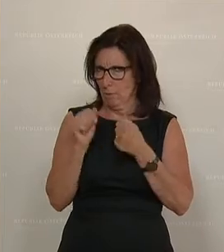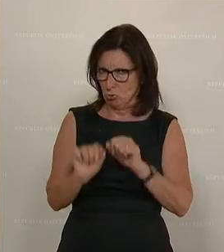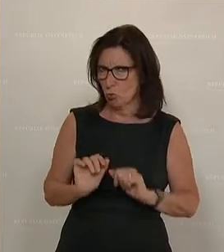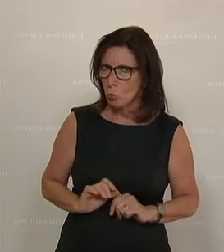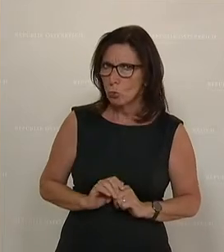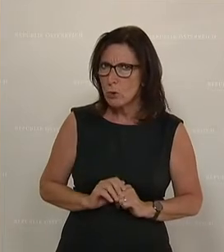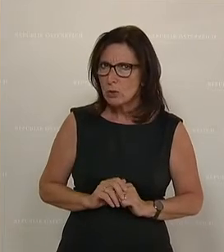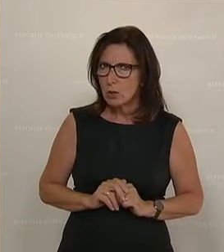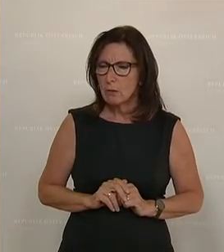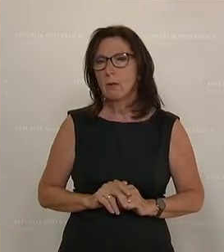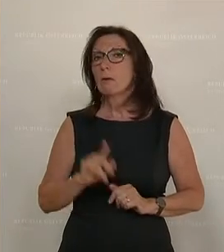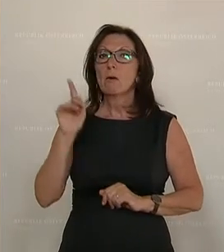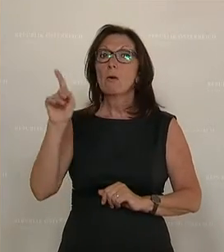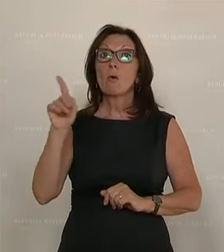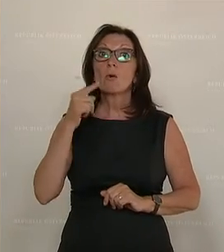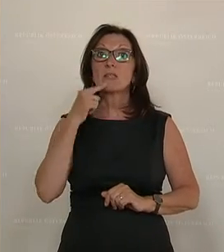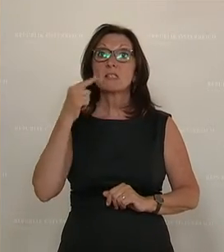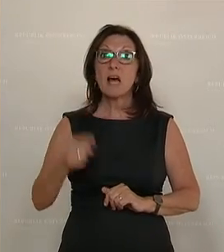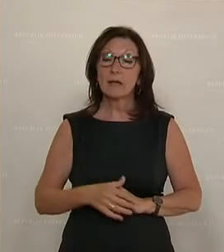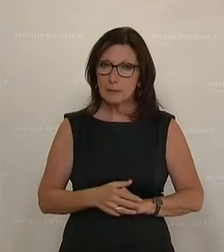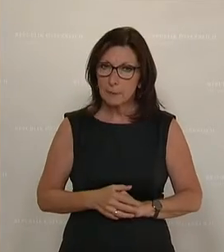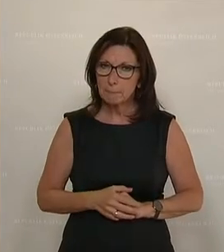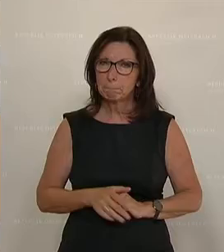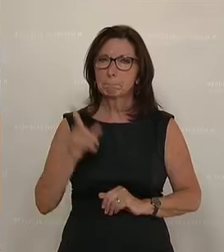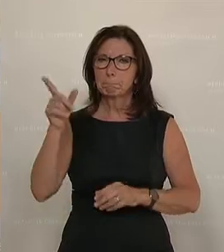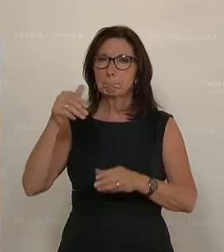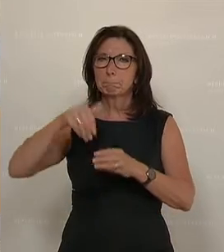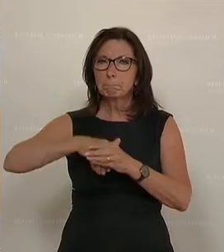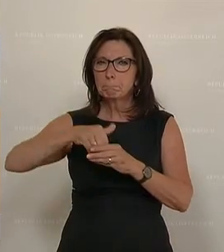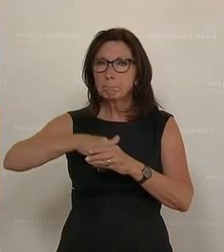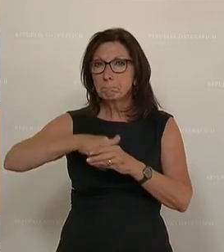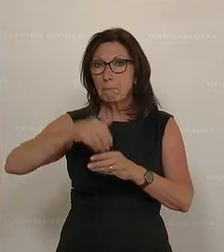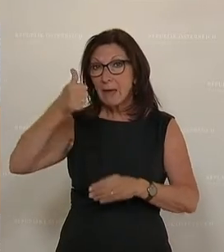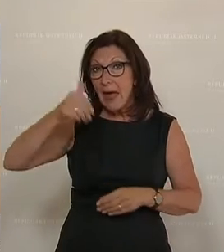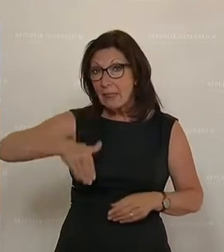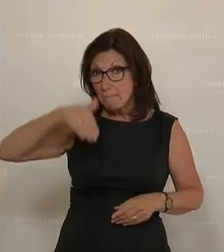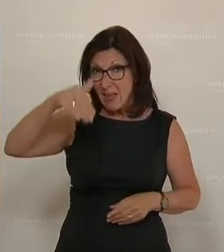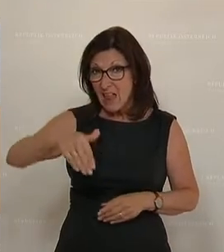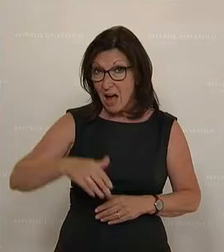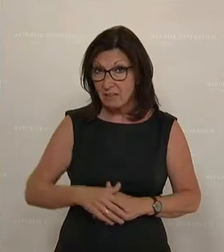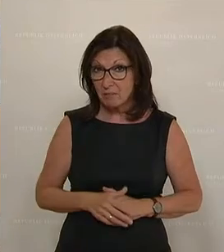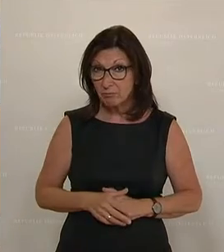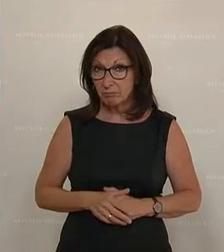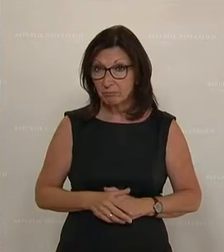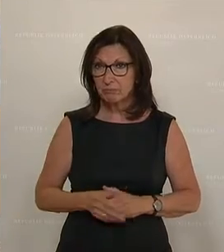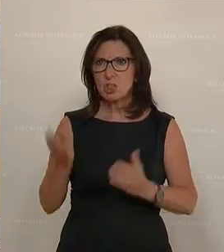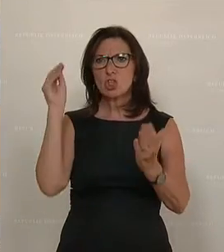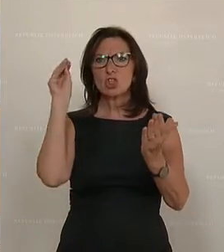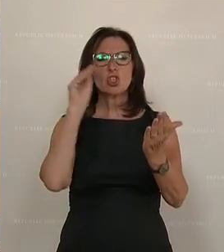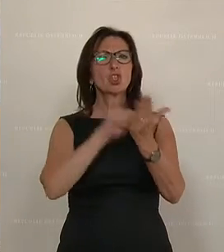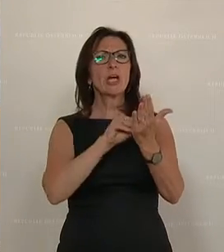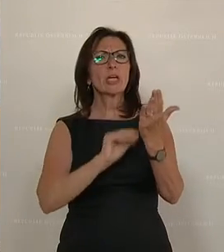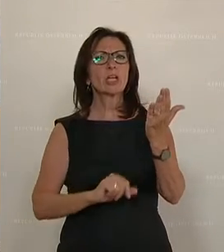man von einer Milliarde, drinnen stehen dann